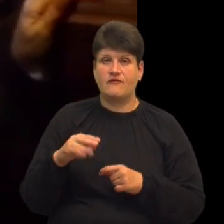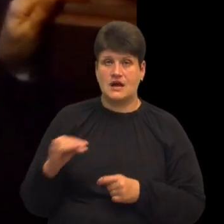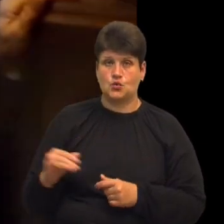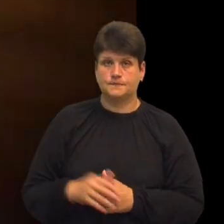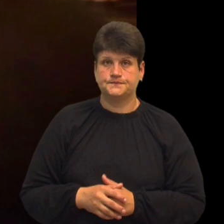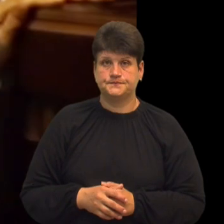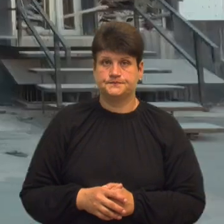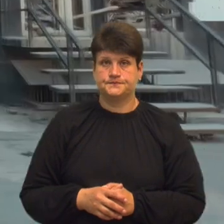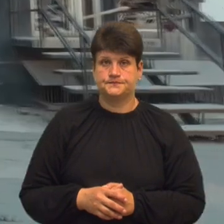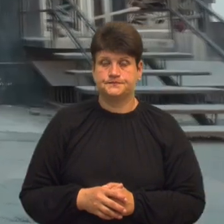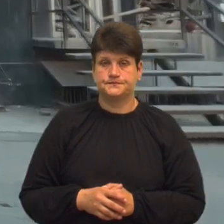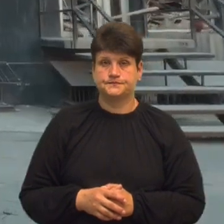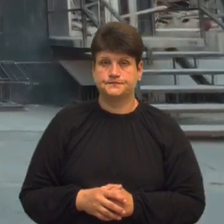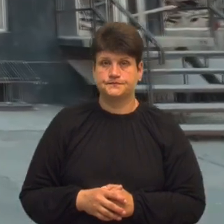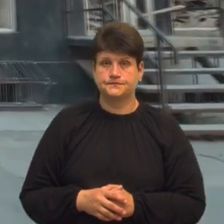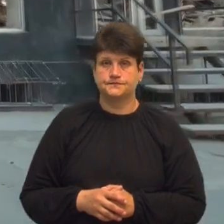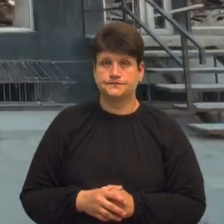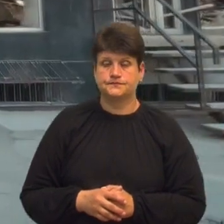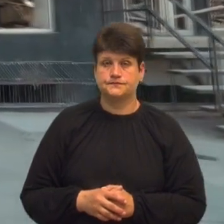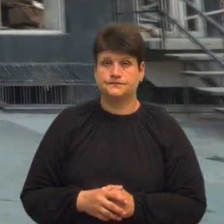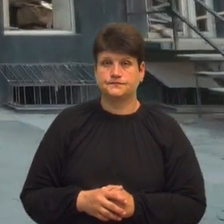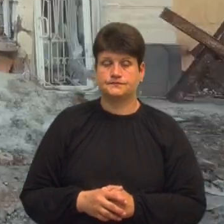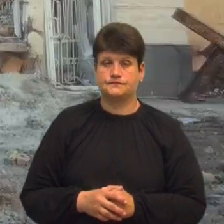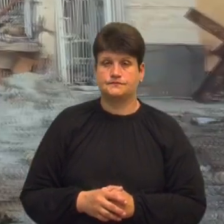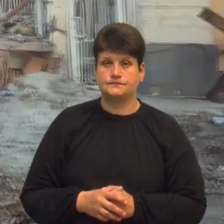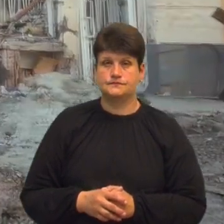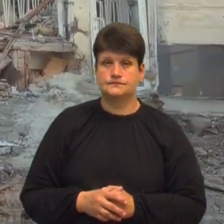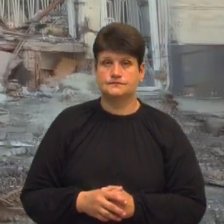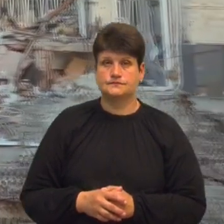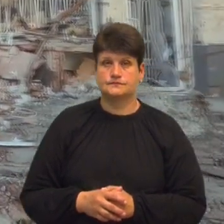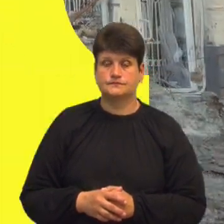Семен. Наталія Бончук, Василь Панчук. Суспільні новини. Тернопіль.